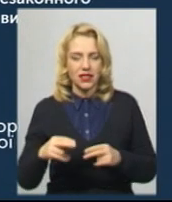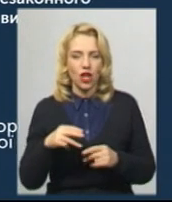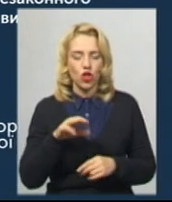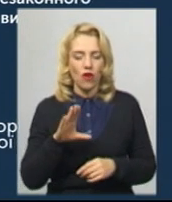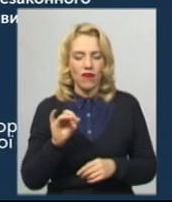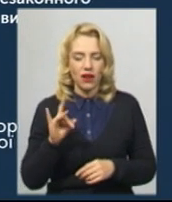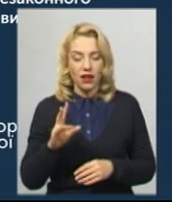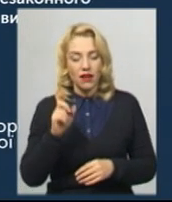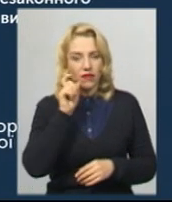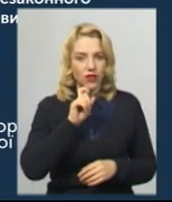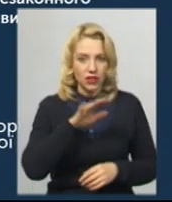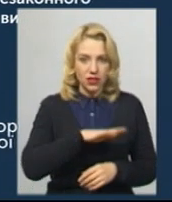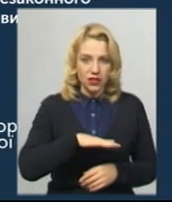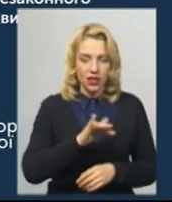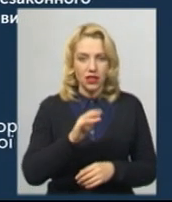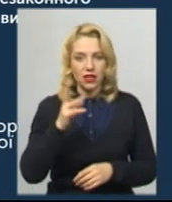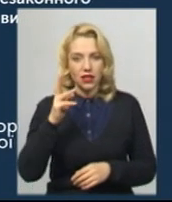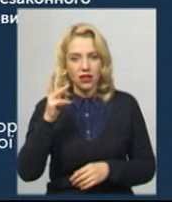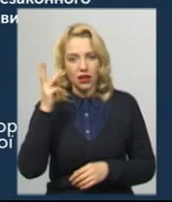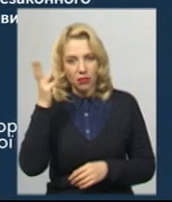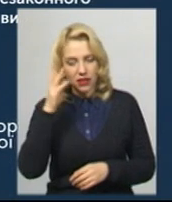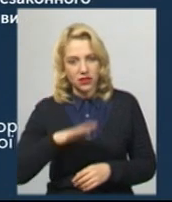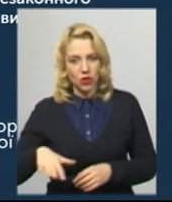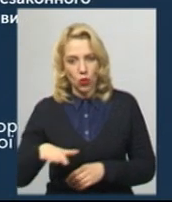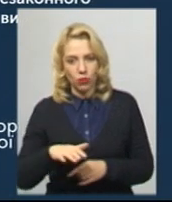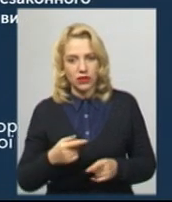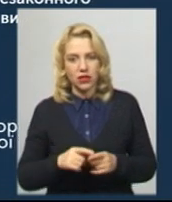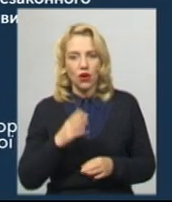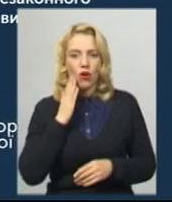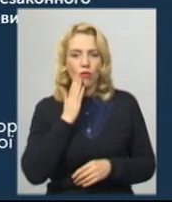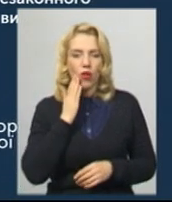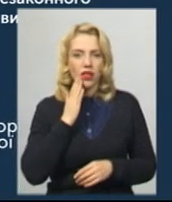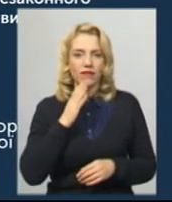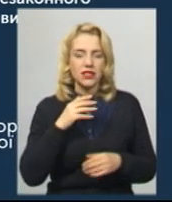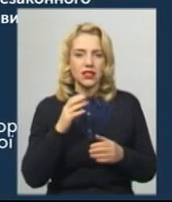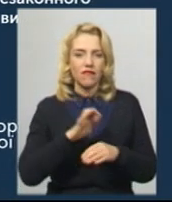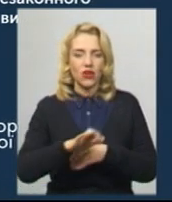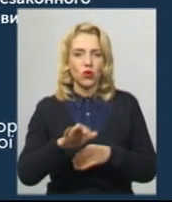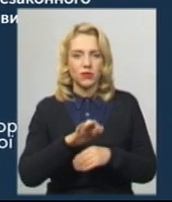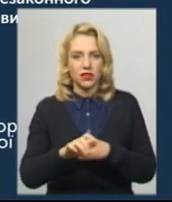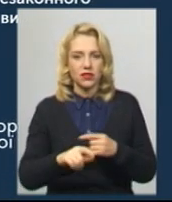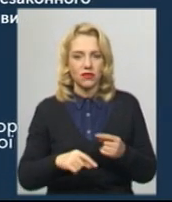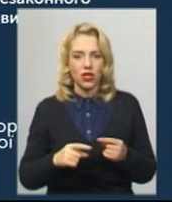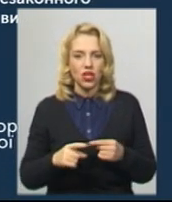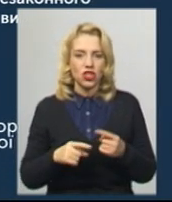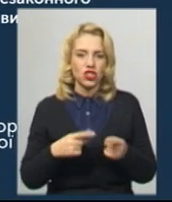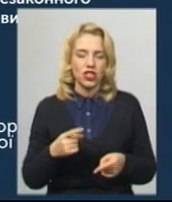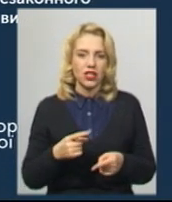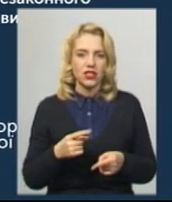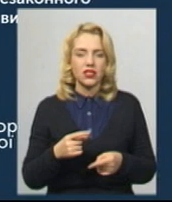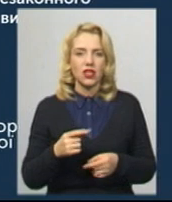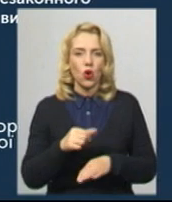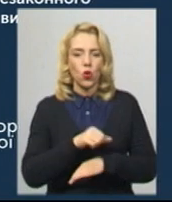виявлено канал незаконного переміщення спирту молдавського виробництва через державний кордон України.